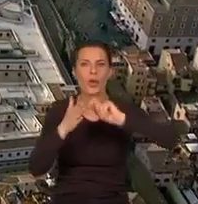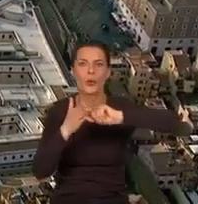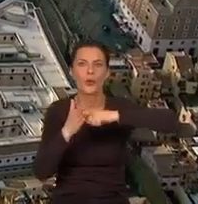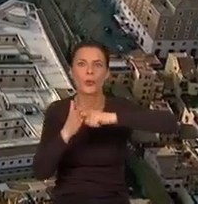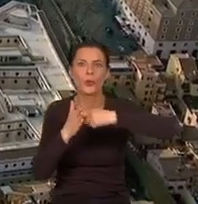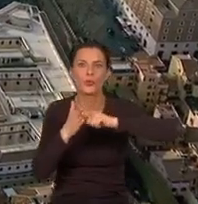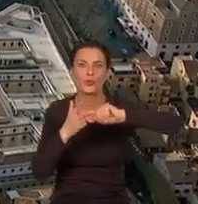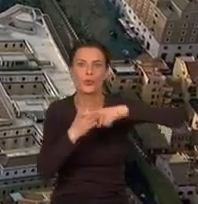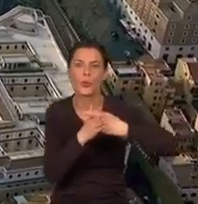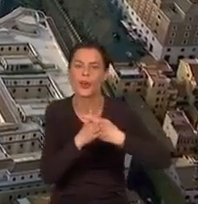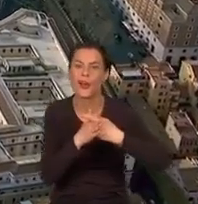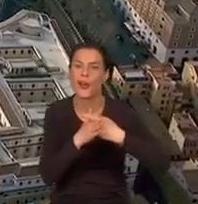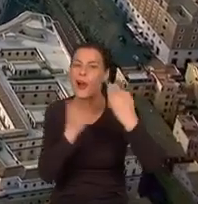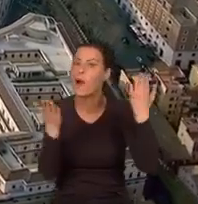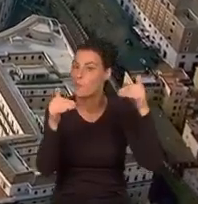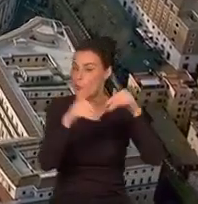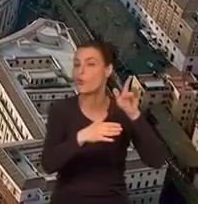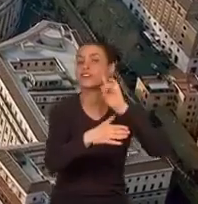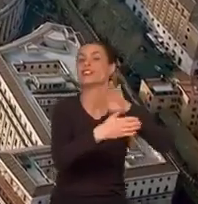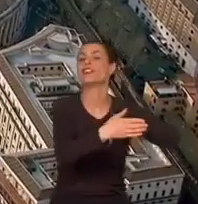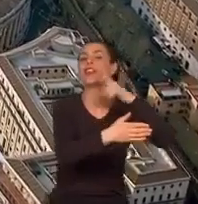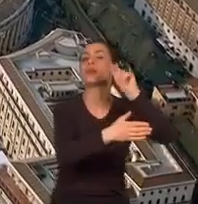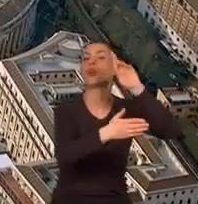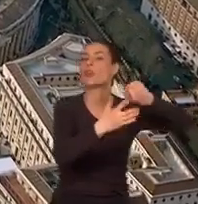Może się odnosić do kluczy św. Piotra